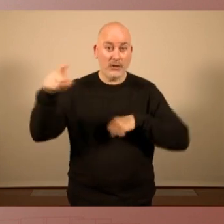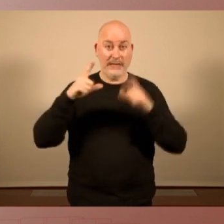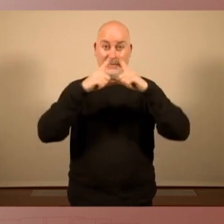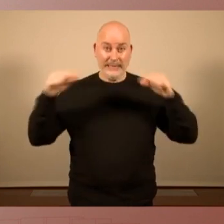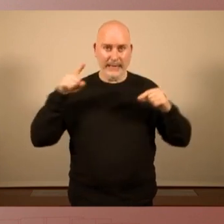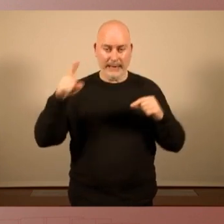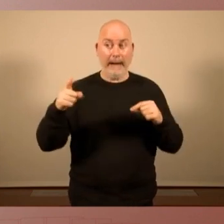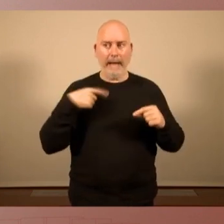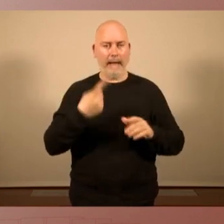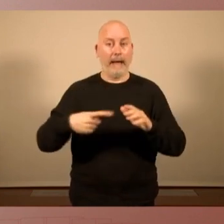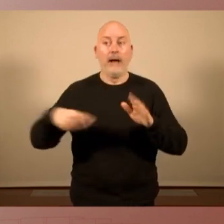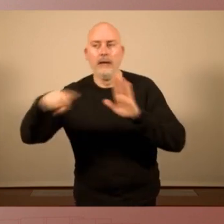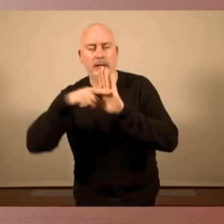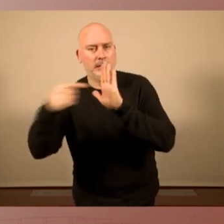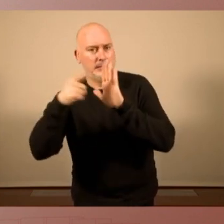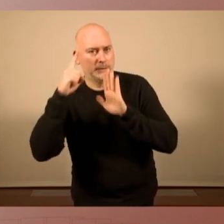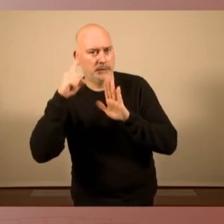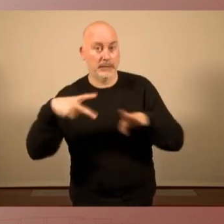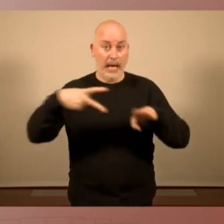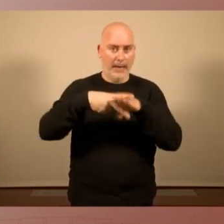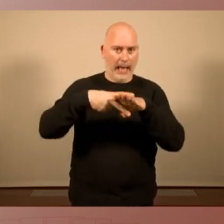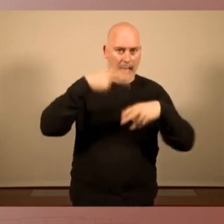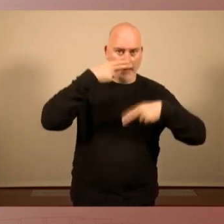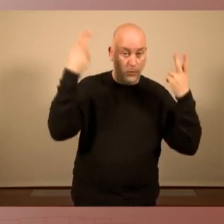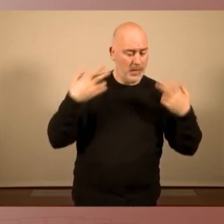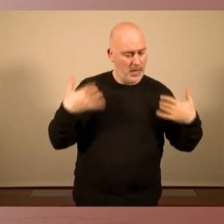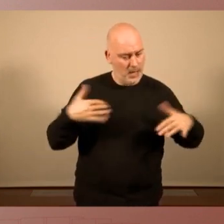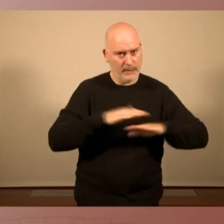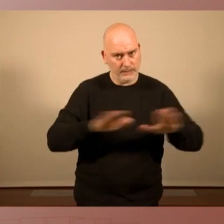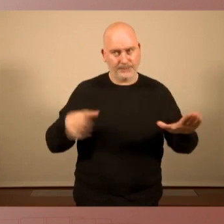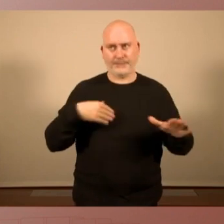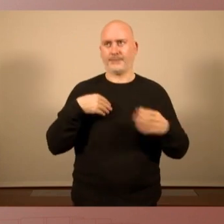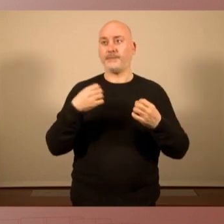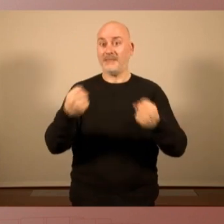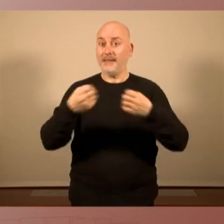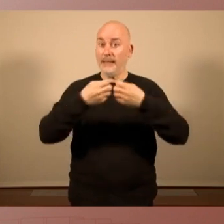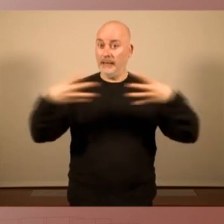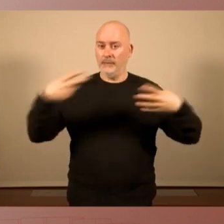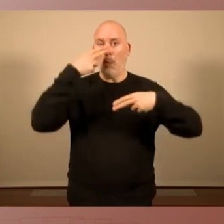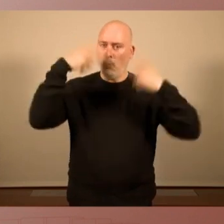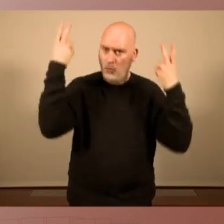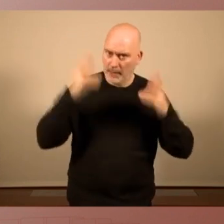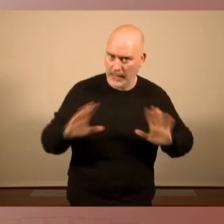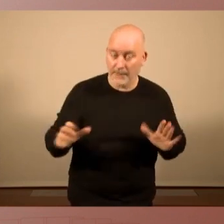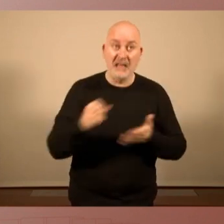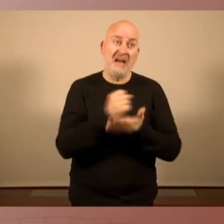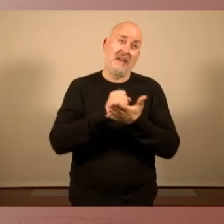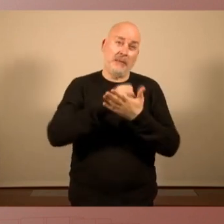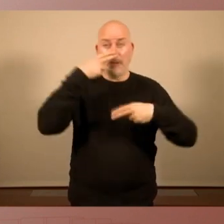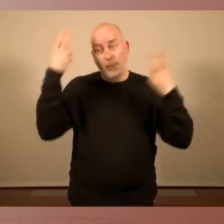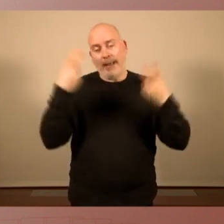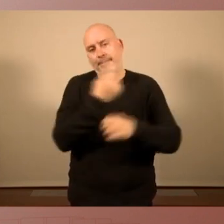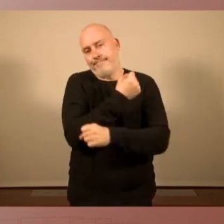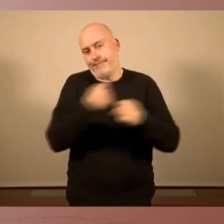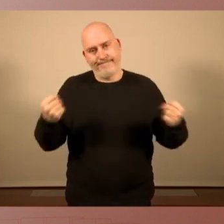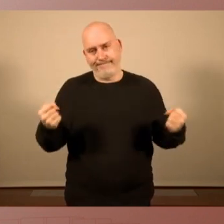contemplem. En clau de banca pública, en clau d'energètica pública, la farmacèutica pública no ha pogut ser, ha